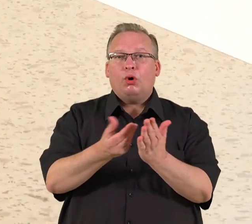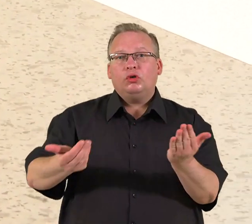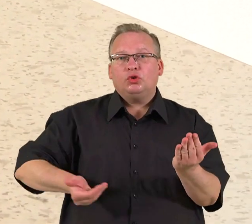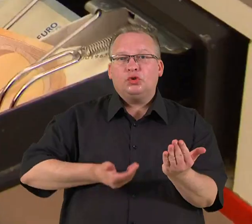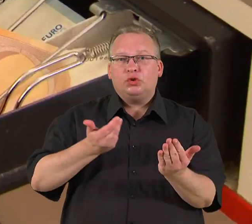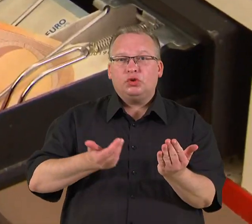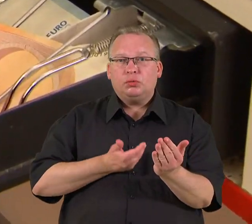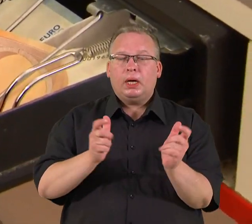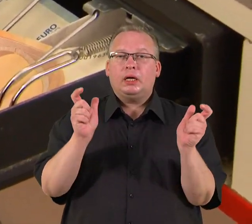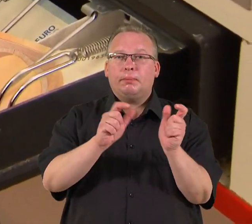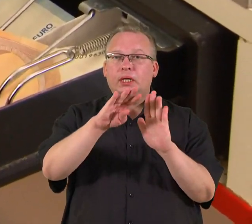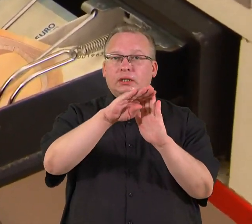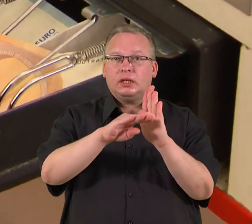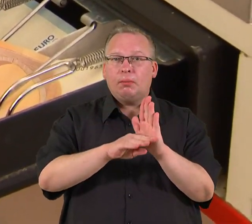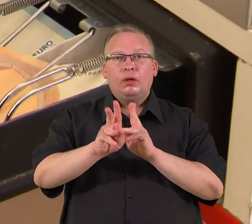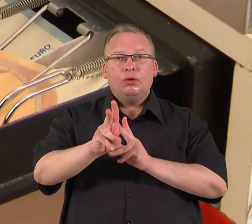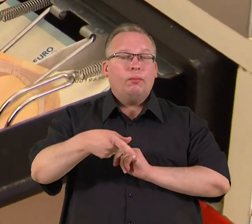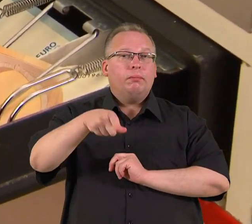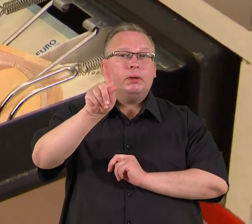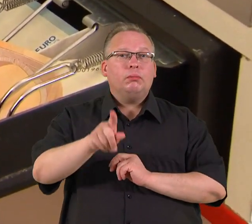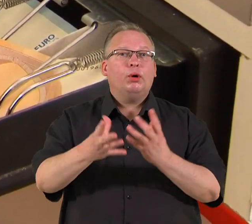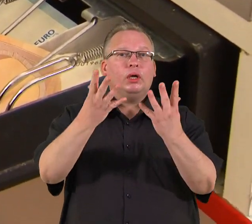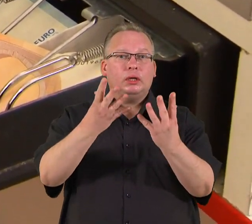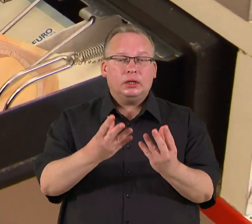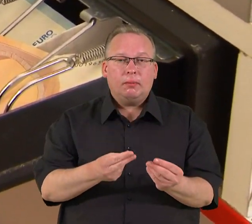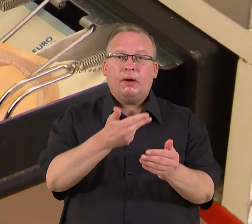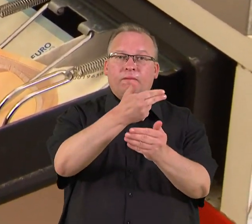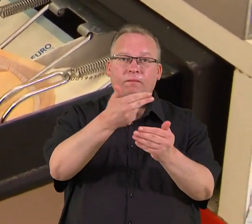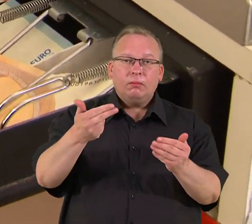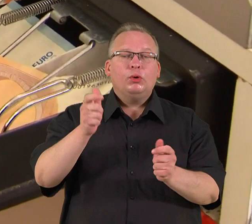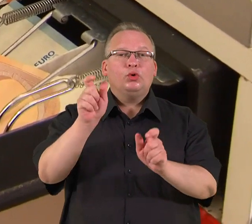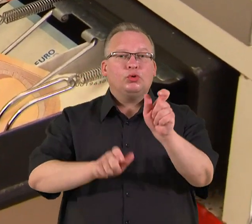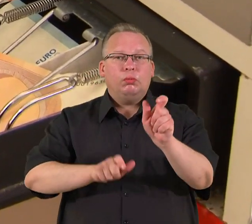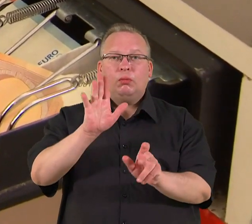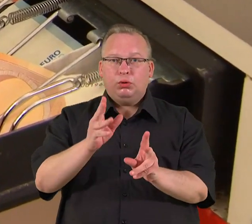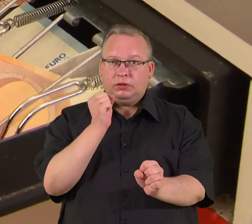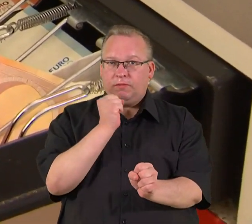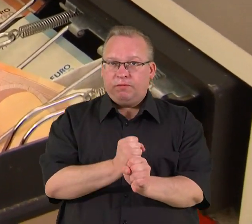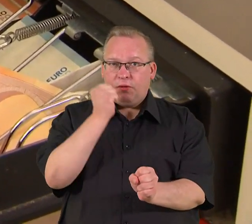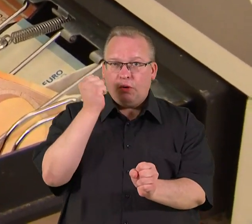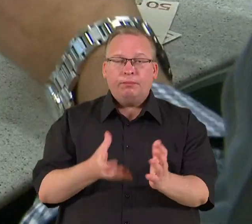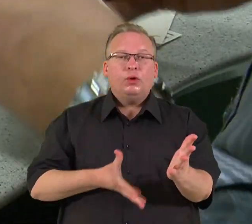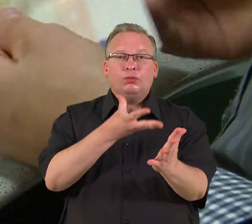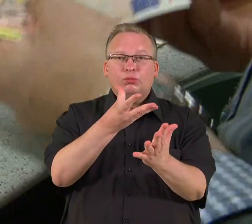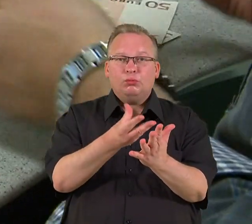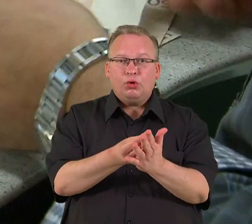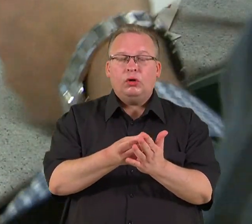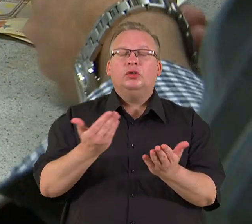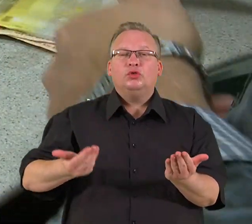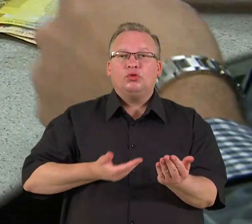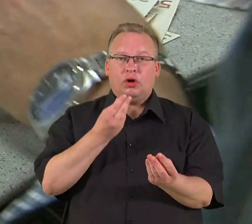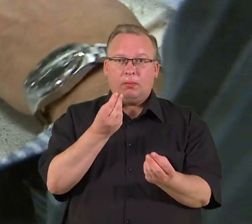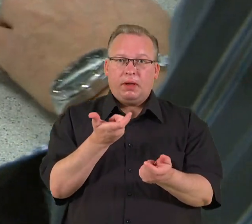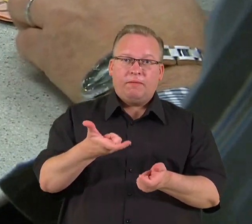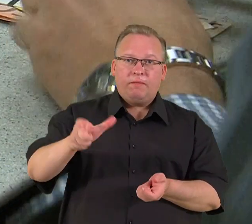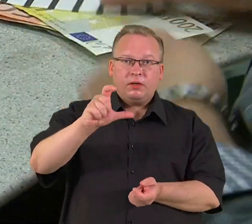pinigais ribojimo įstatymas nuo lapričio pirmos dienos įmonėms ir gyventojams bus uždrausta atsiskaityti grinųjų pinigų sumomis